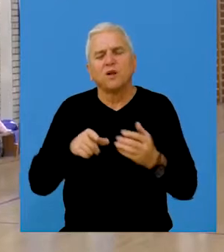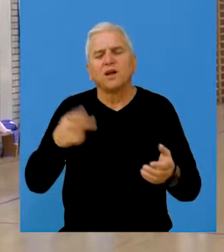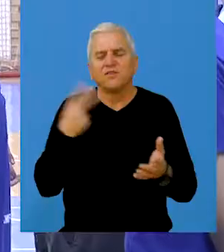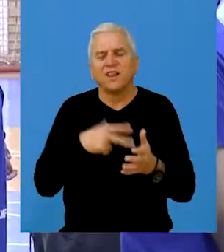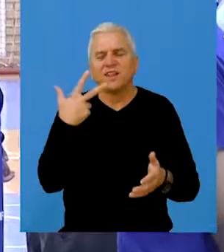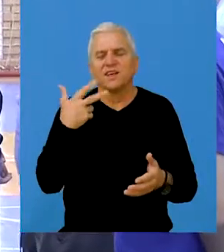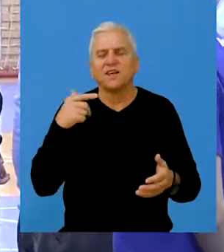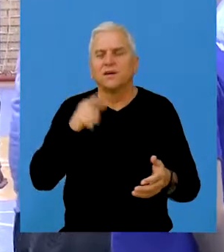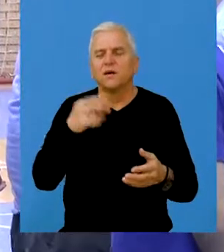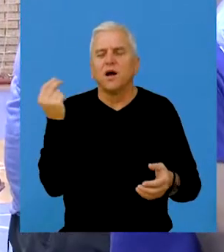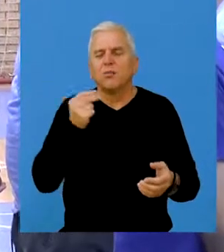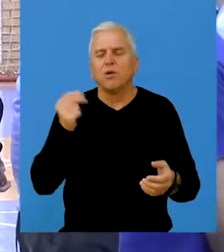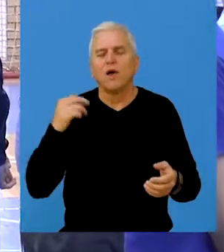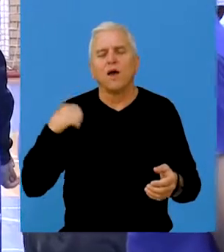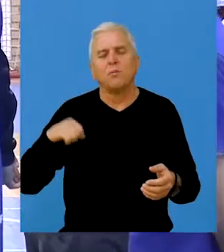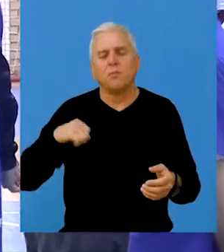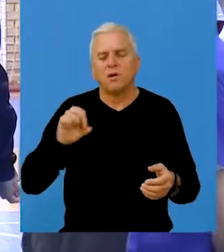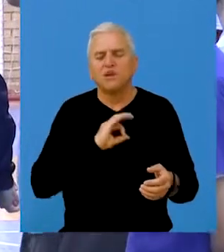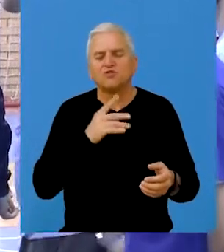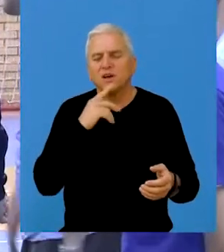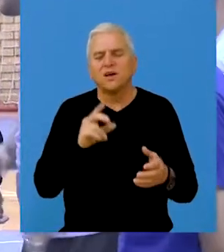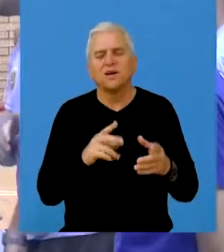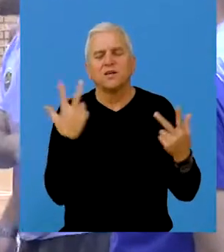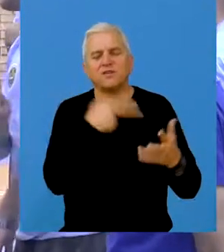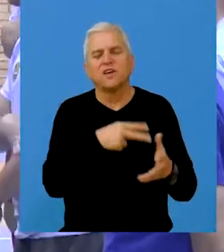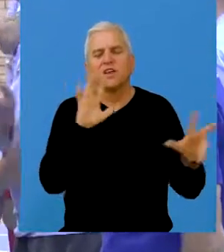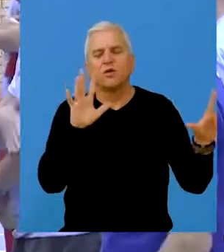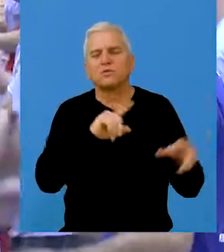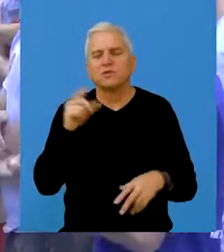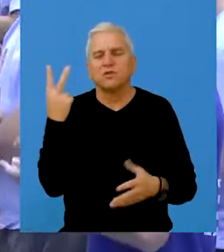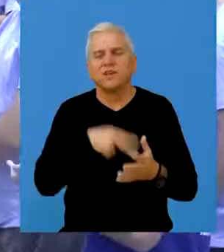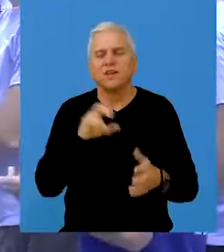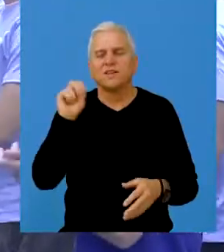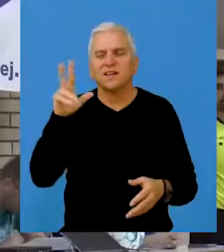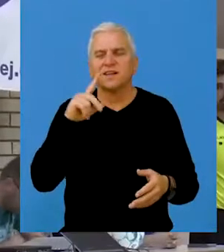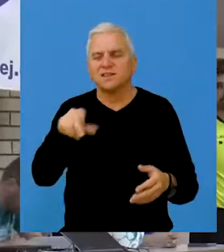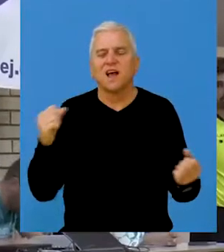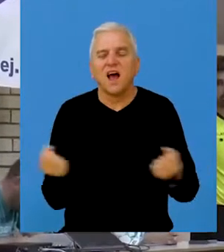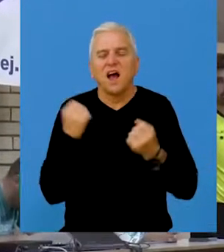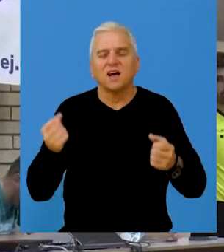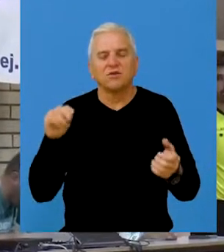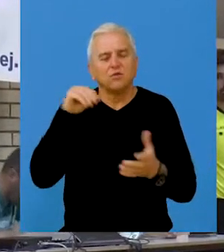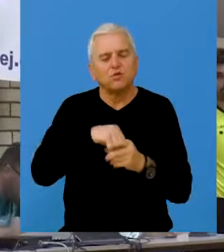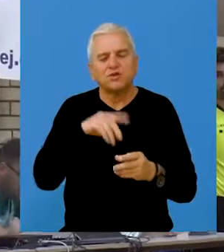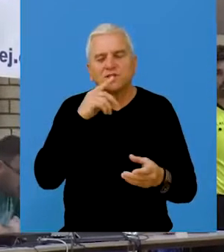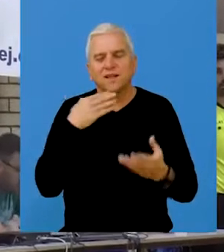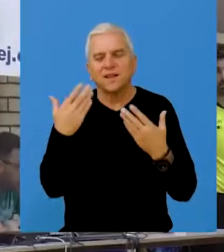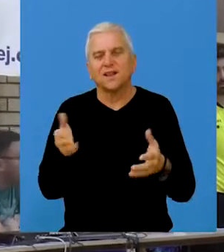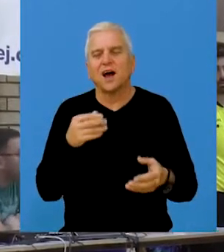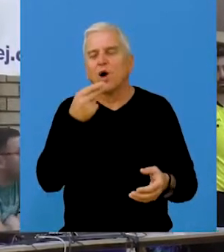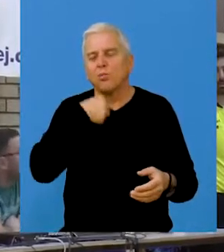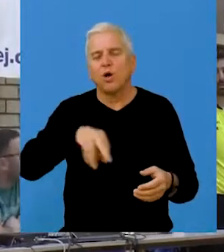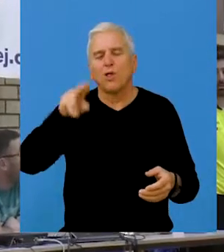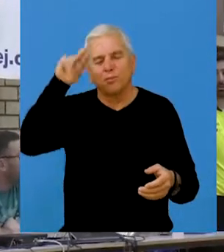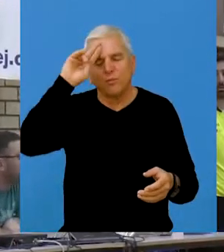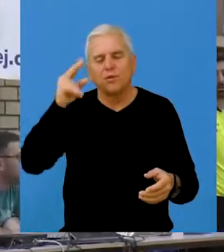2003. On je boje Bečeja branio od 2008. do 2013. godine, a svojim aktivnim igranjem doprinao